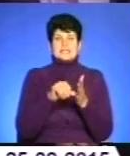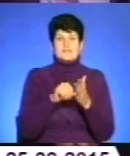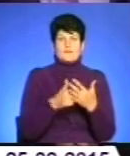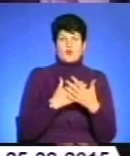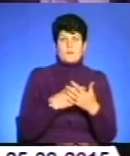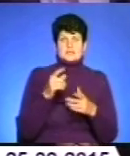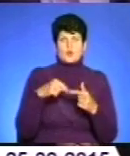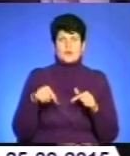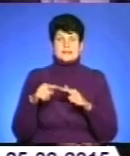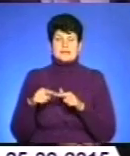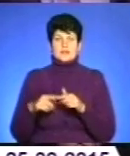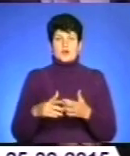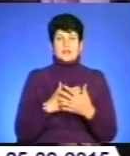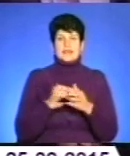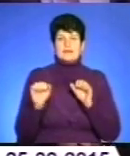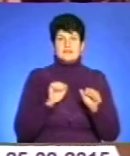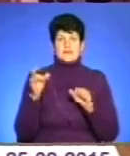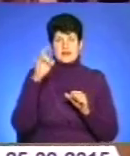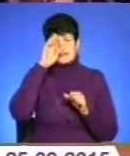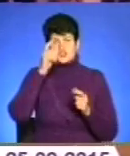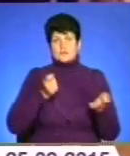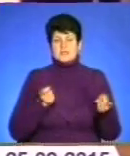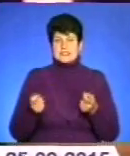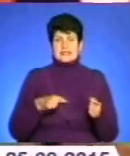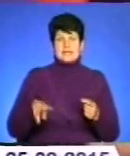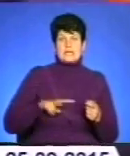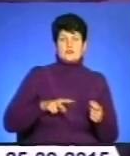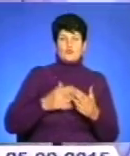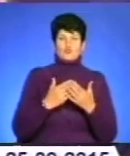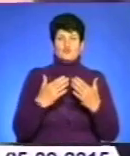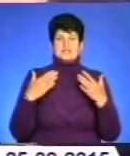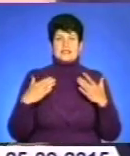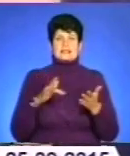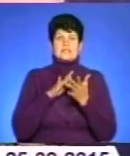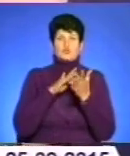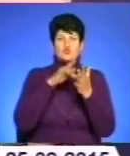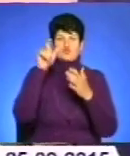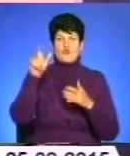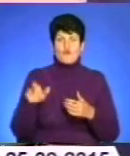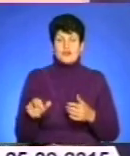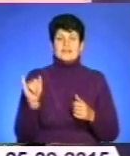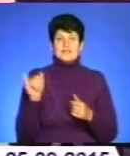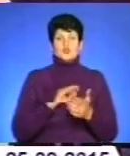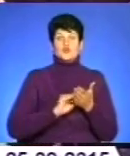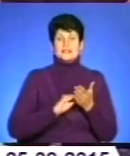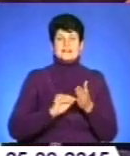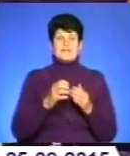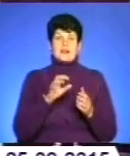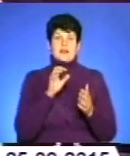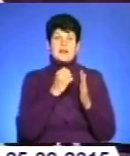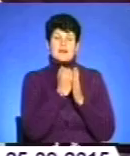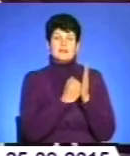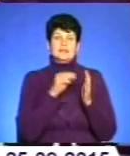громадських організацій, керівників райдержадміністрації, директорів музею, екскурсоводів і журналістів каналу ТТБ.